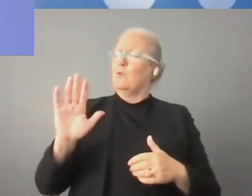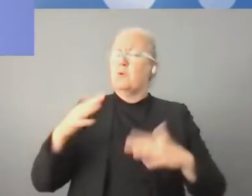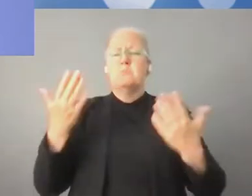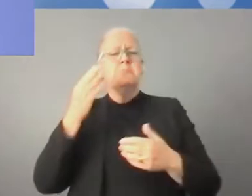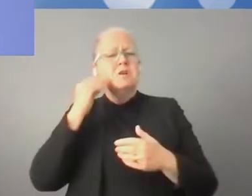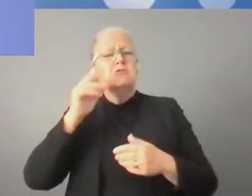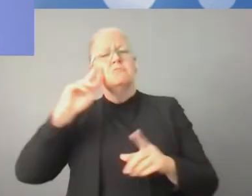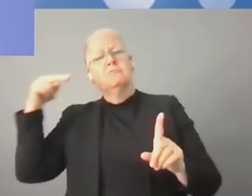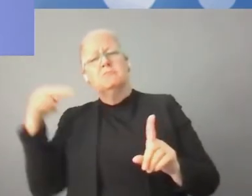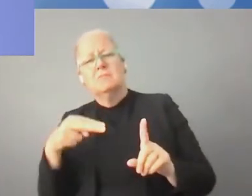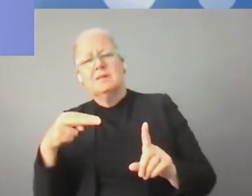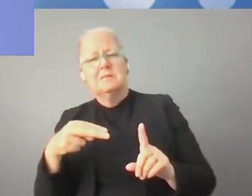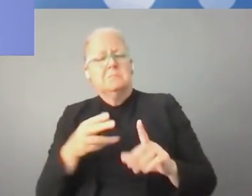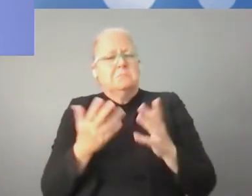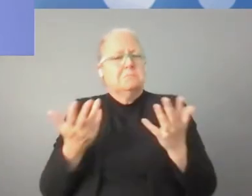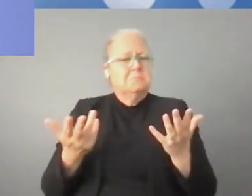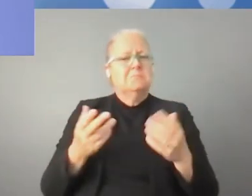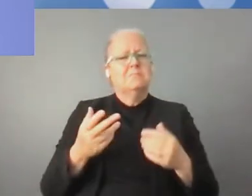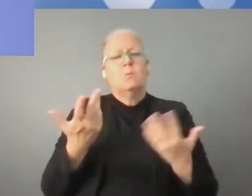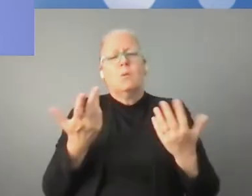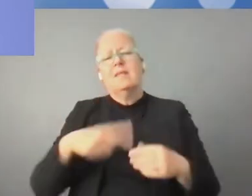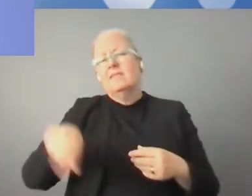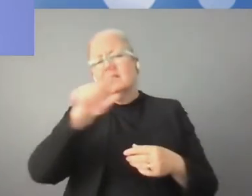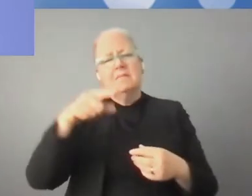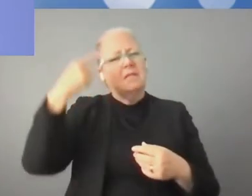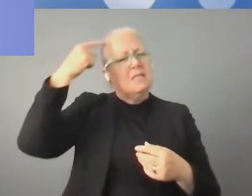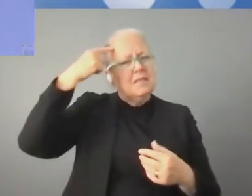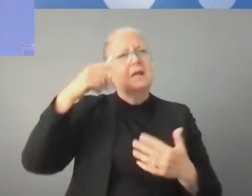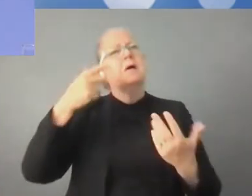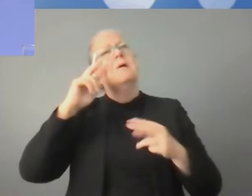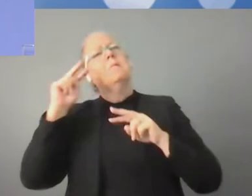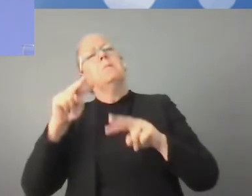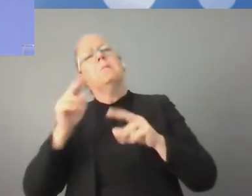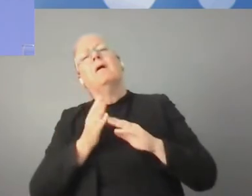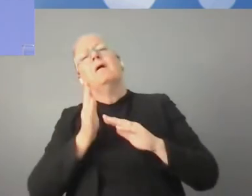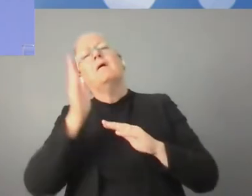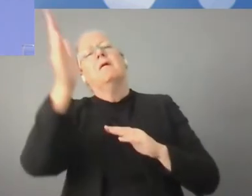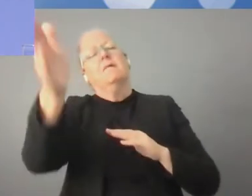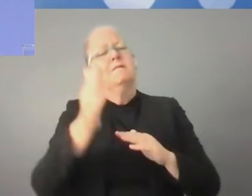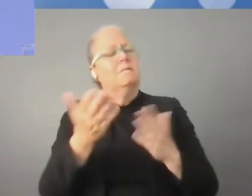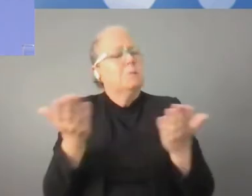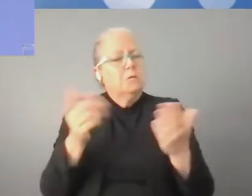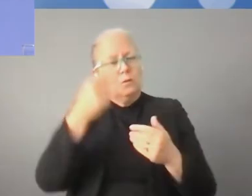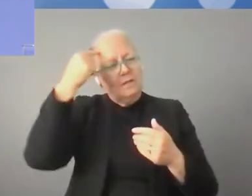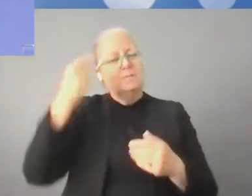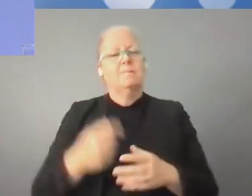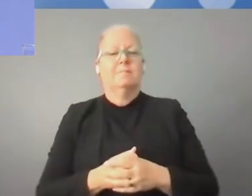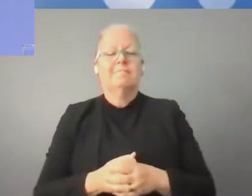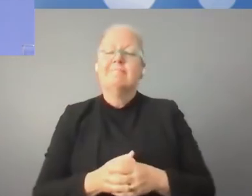przedsiębiorstwami. A więc z radością wysłuchamy pana komentarza. Dziękuję